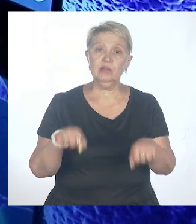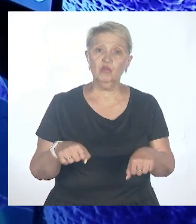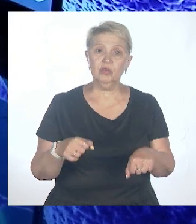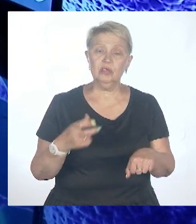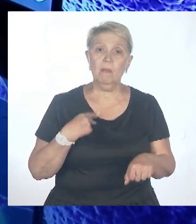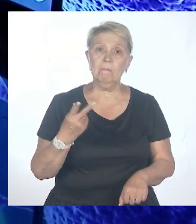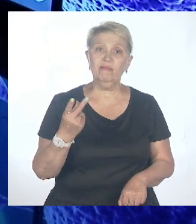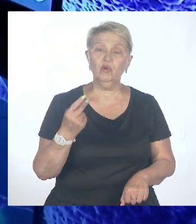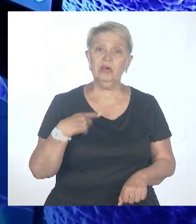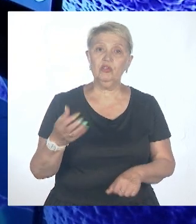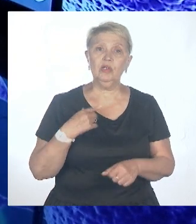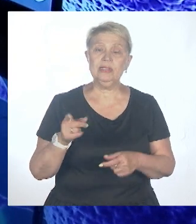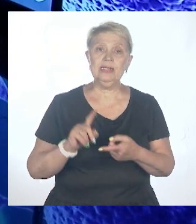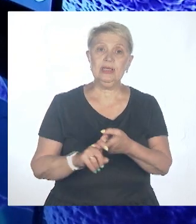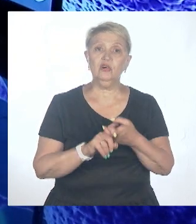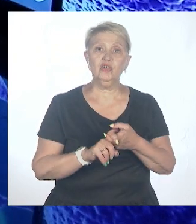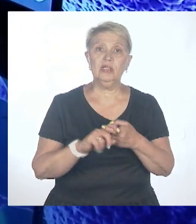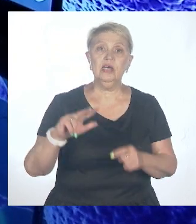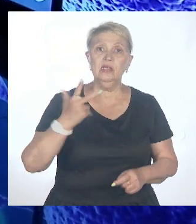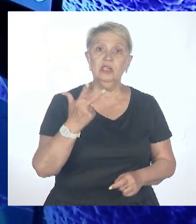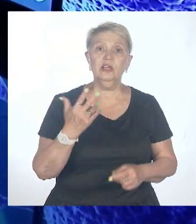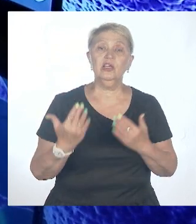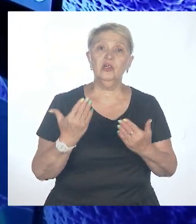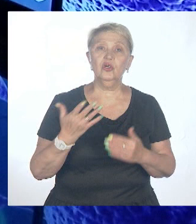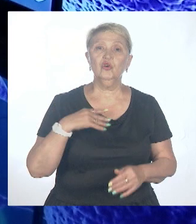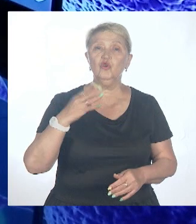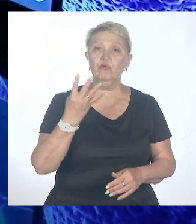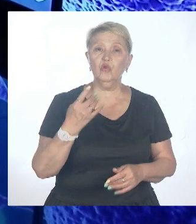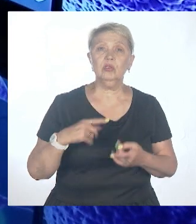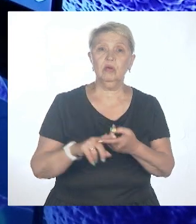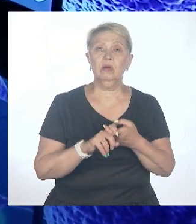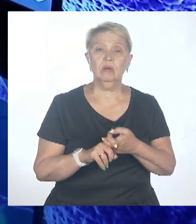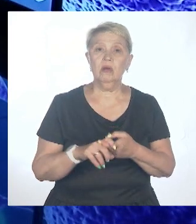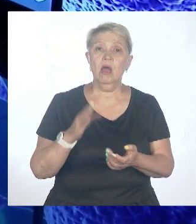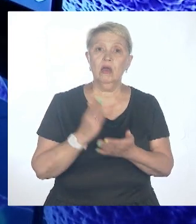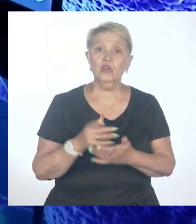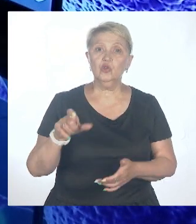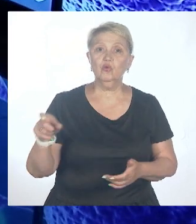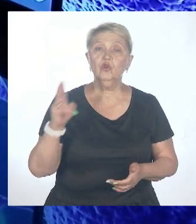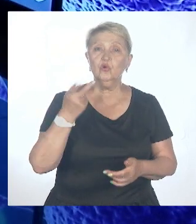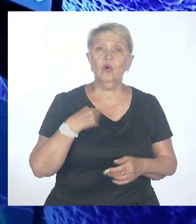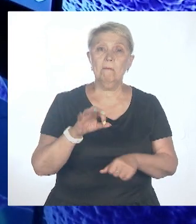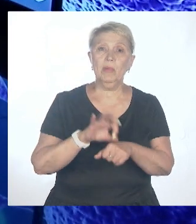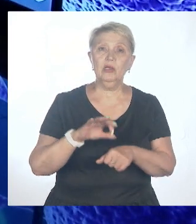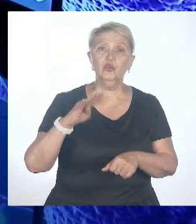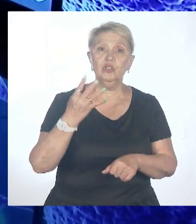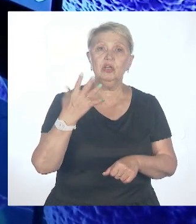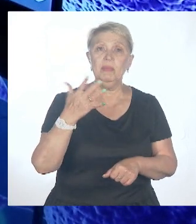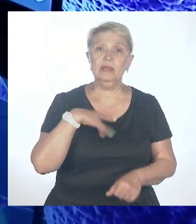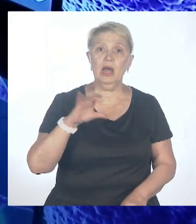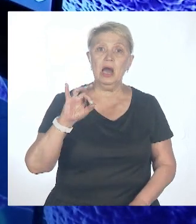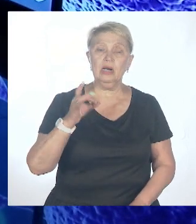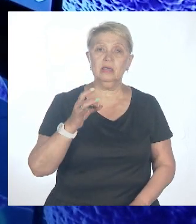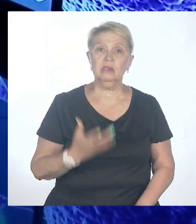заражения. И третьего, и четвертого есть уникумы, переболевшие по пять, по шесть раз уже. Это означает, что надежного